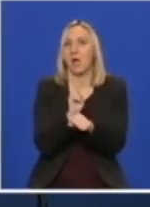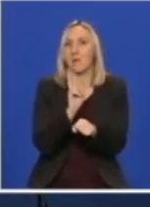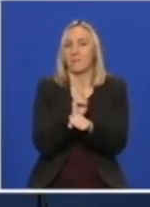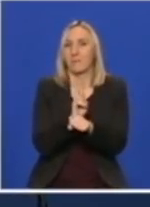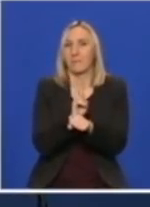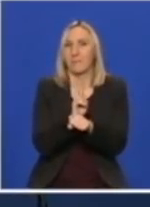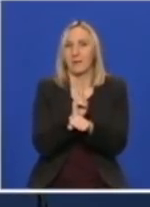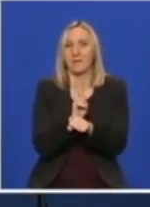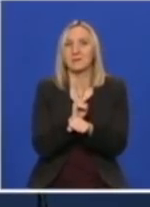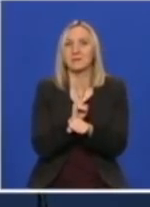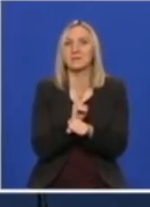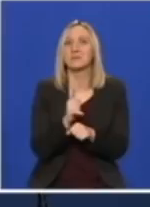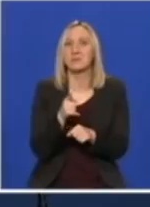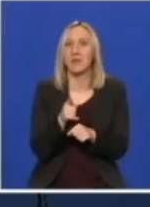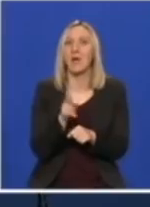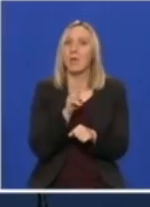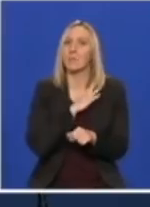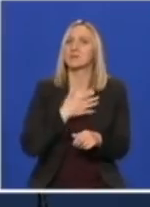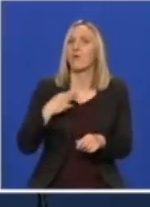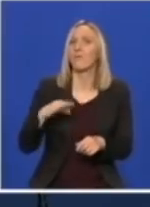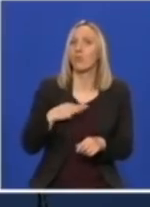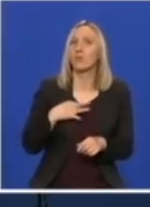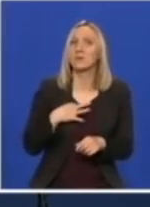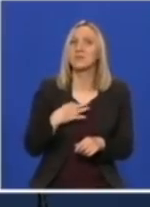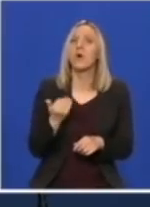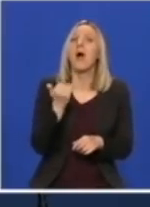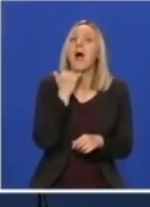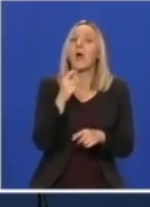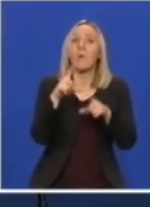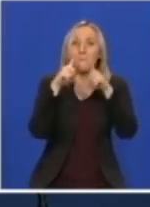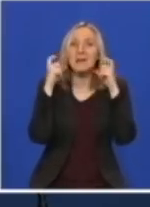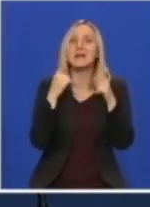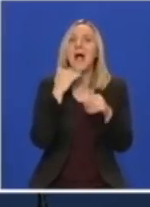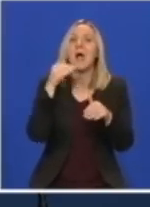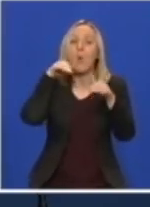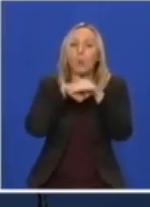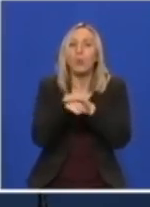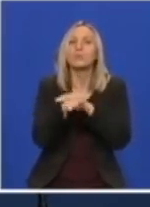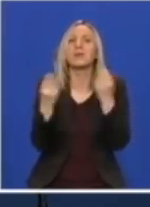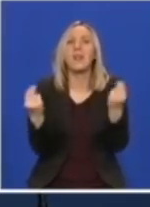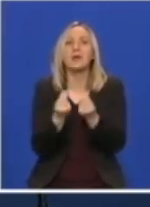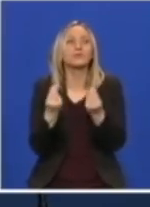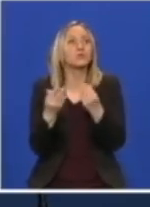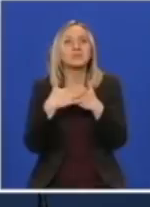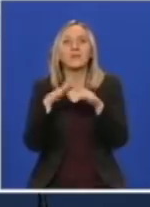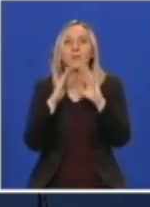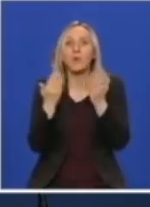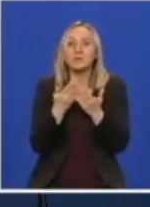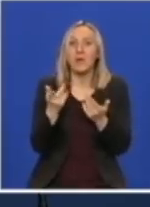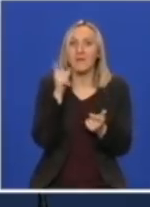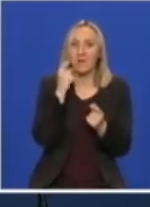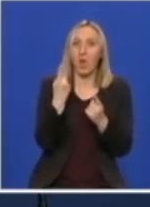jako ograničenu. Kao što je rekao kolega Kohn, ukoliko se nalazite u zatvorenom prostoru gde su bliski